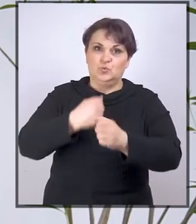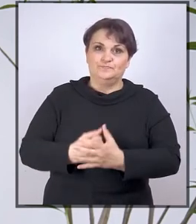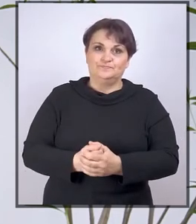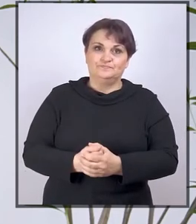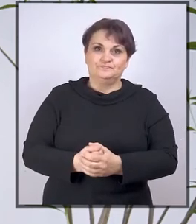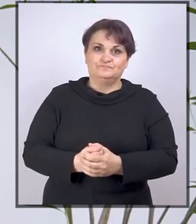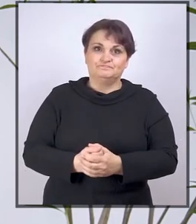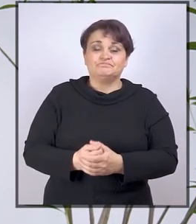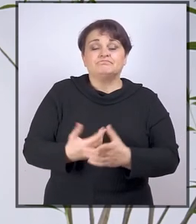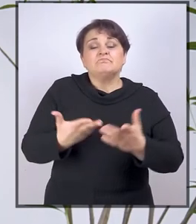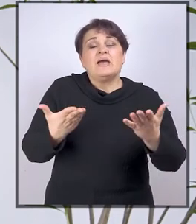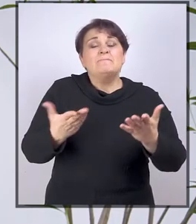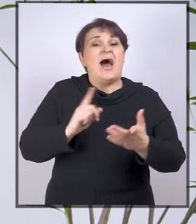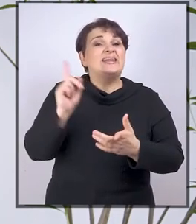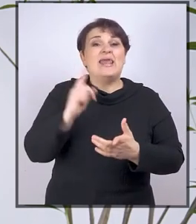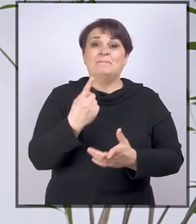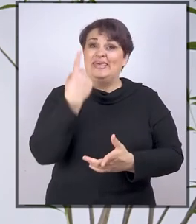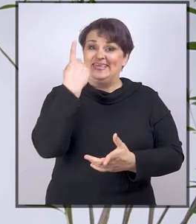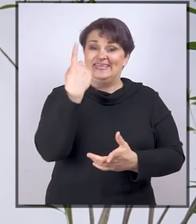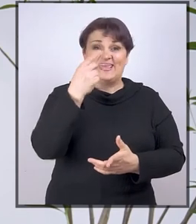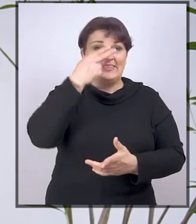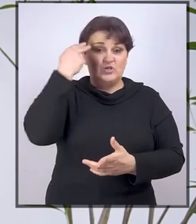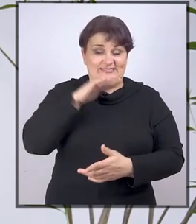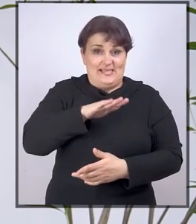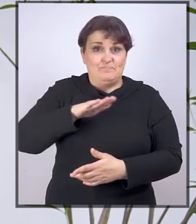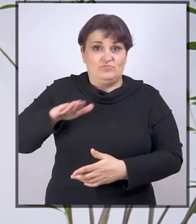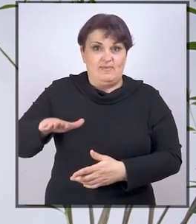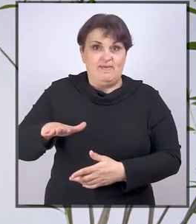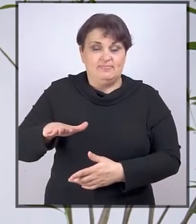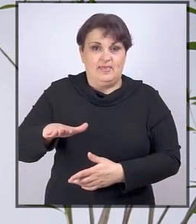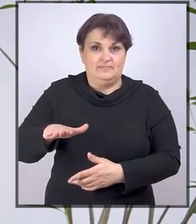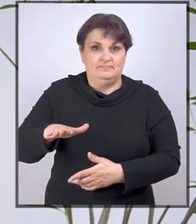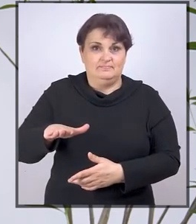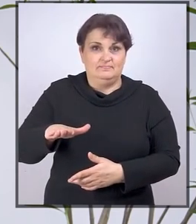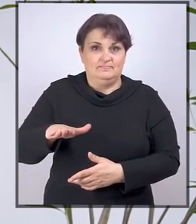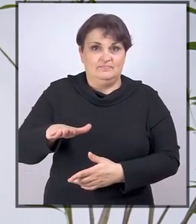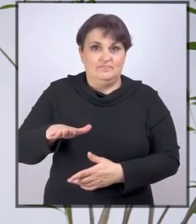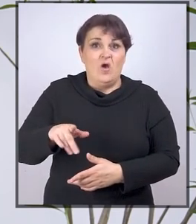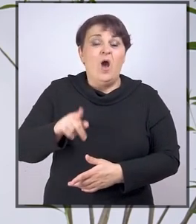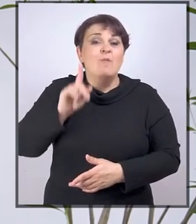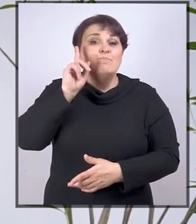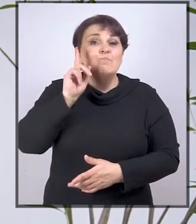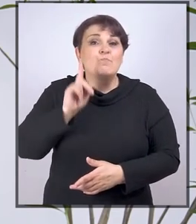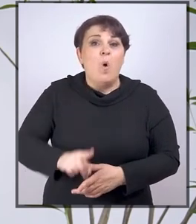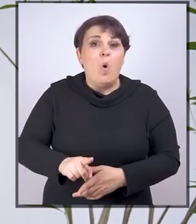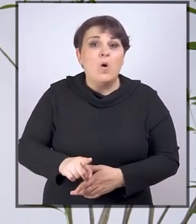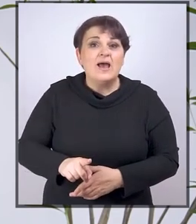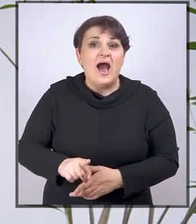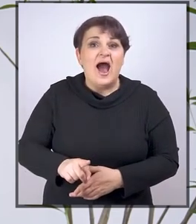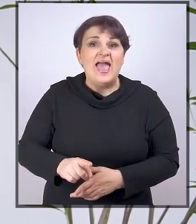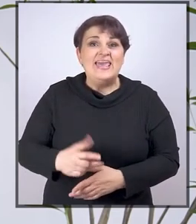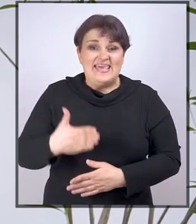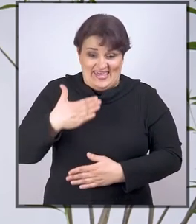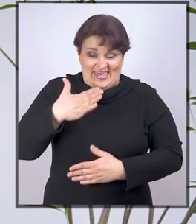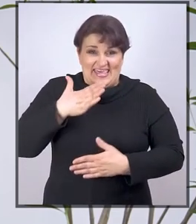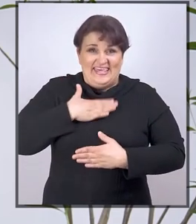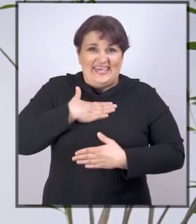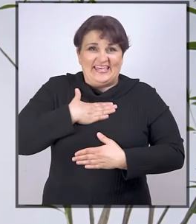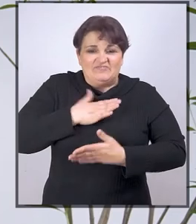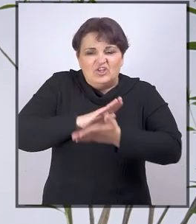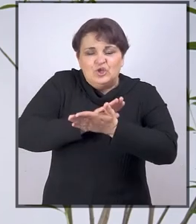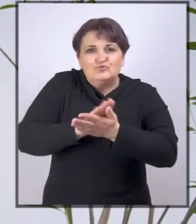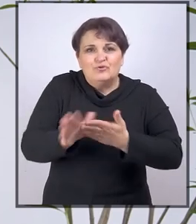pružati podršku. Pa ne bi jedno slijepo dijete moralo iz